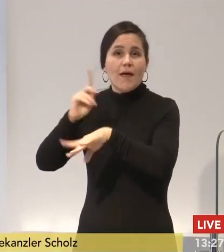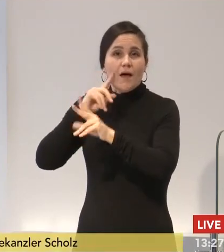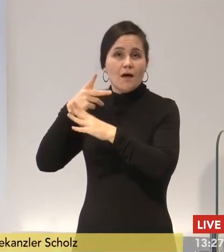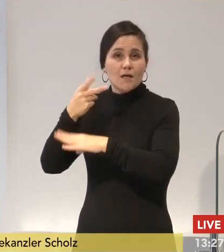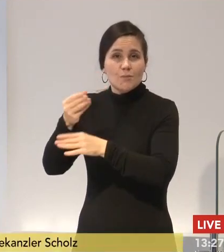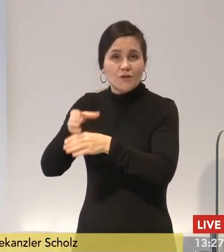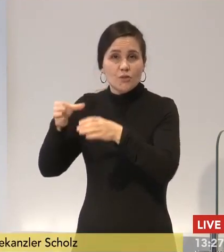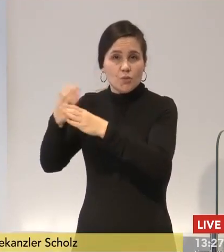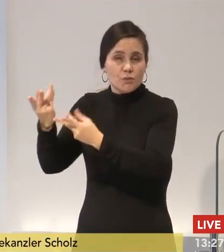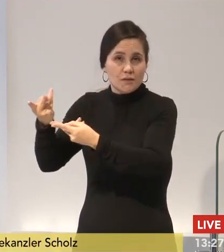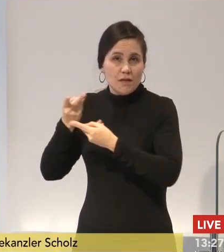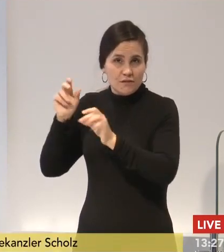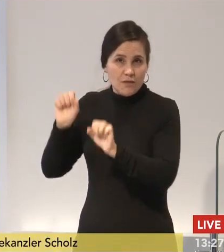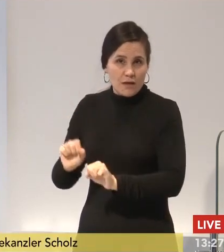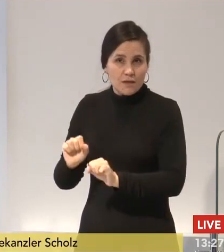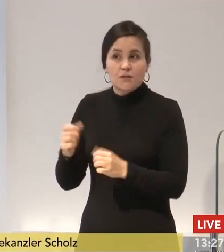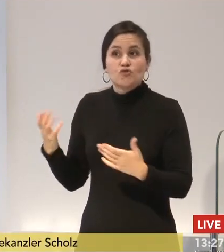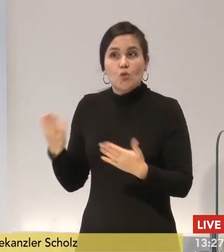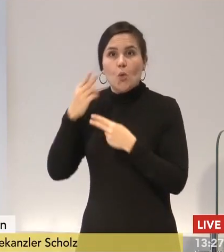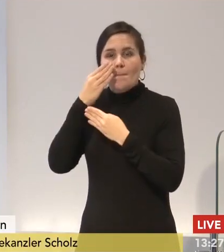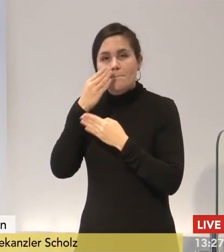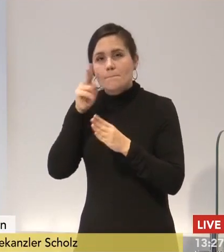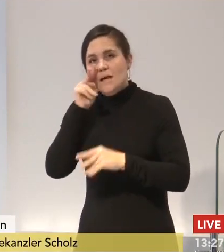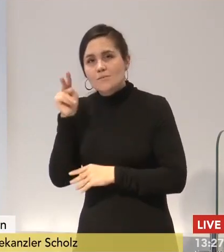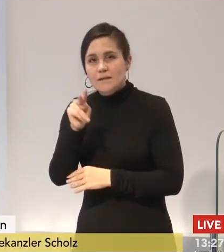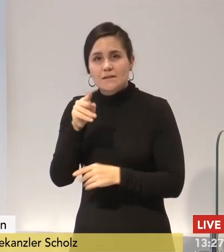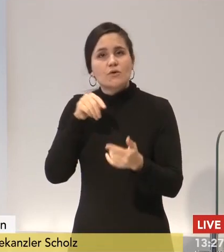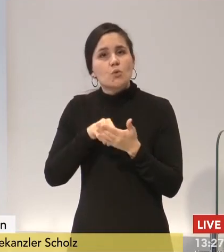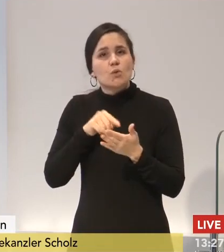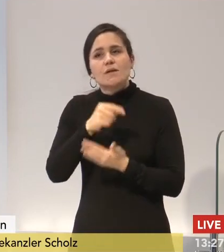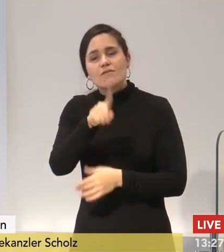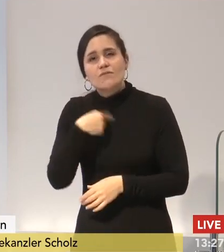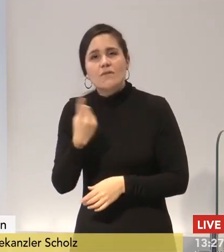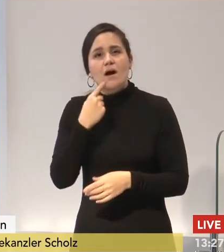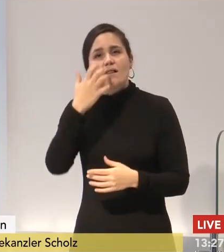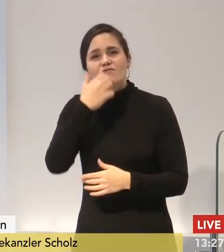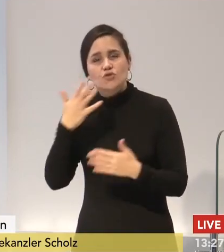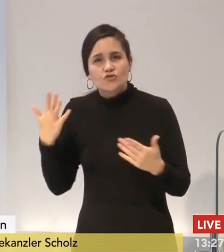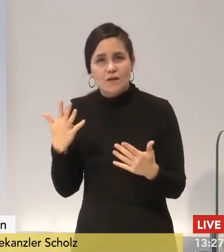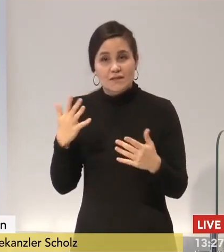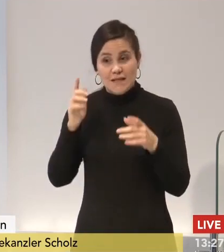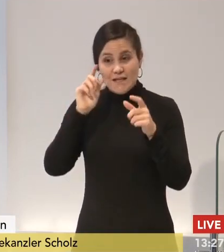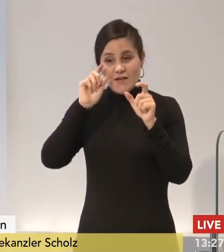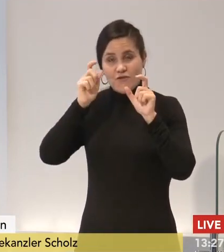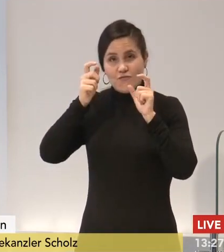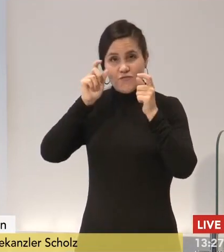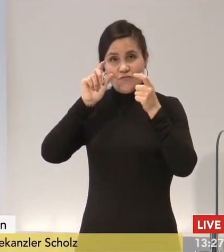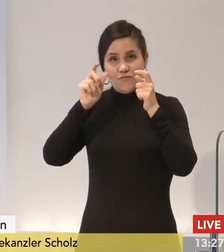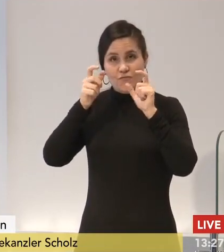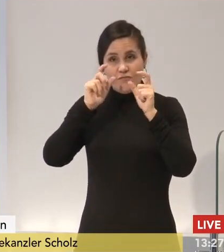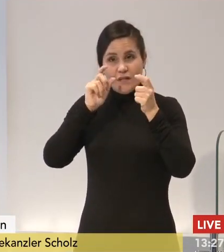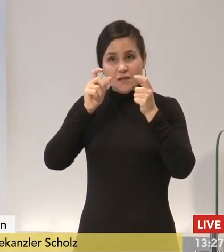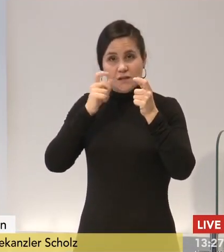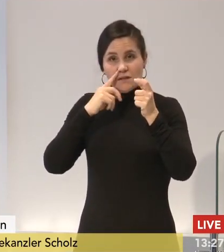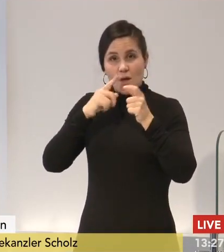Perspektive eröffnet, weil das zentrale Ziel ist, dass das Virus nicht mehr auf eine naive, also ungeschützte Bevölkerung tritt, dass wir